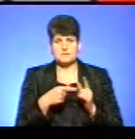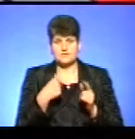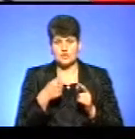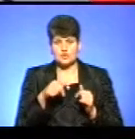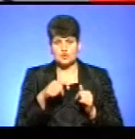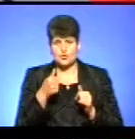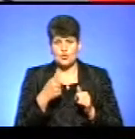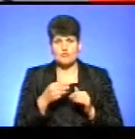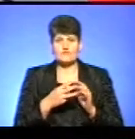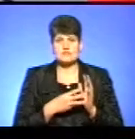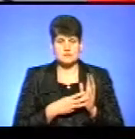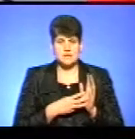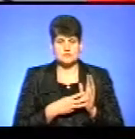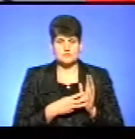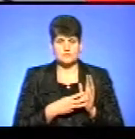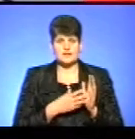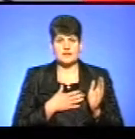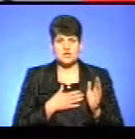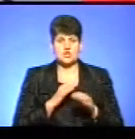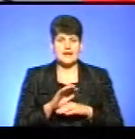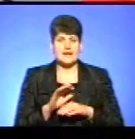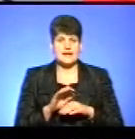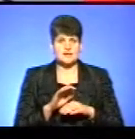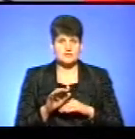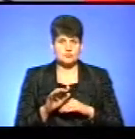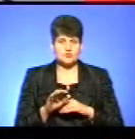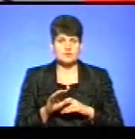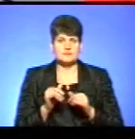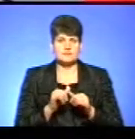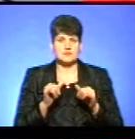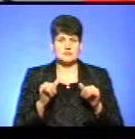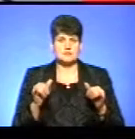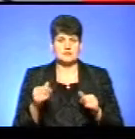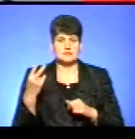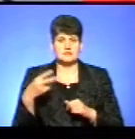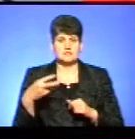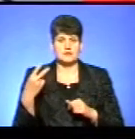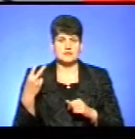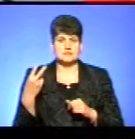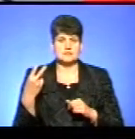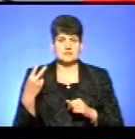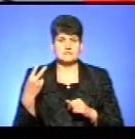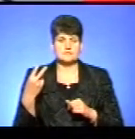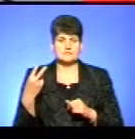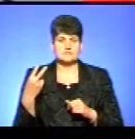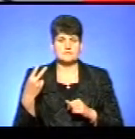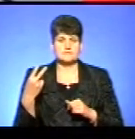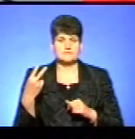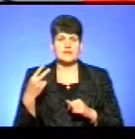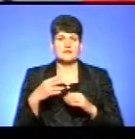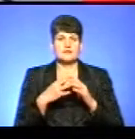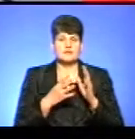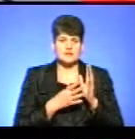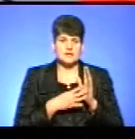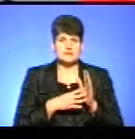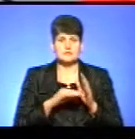18-го, наш експорт до країн Європейського Союзу зріс на 20, якщо не помиляюся, на 19